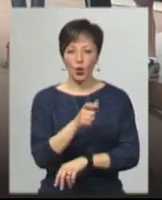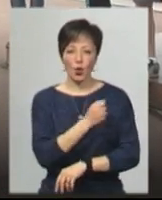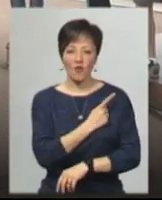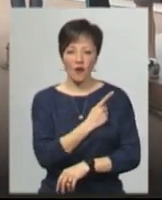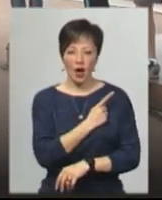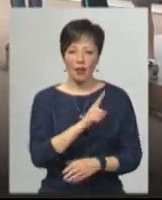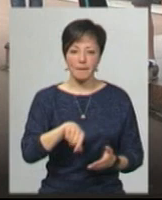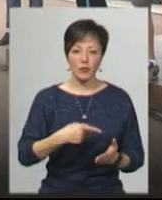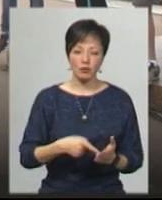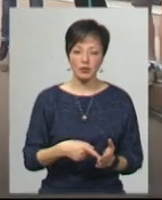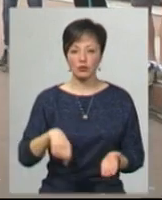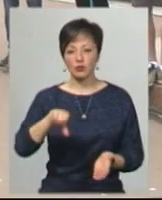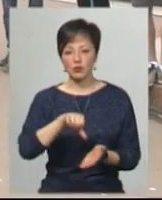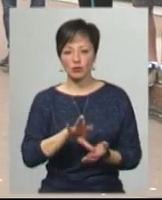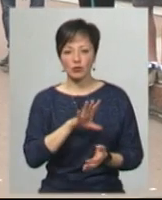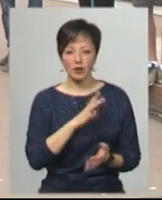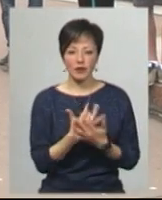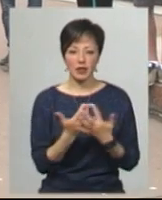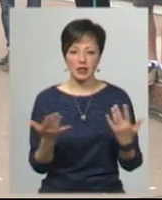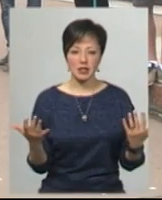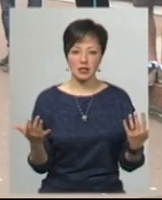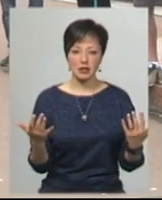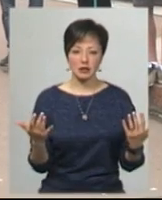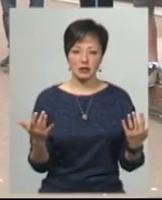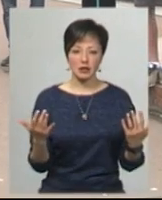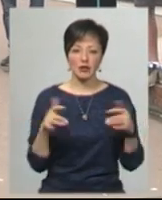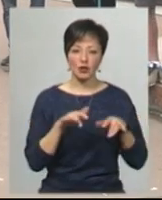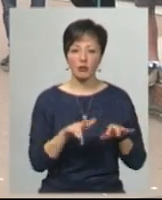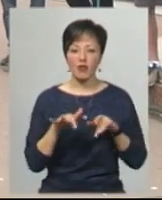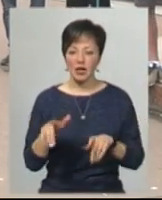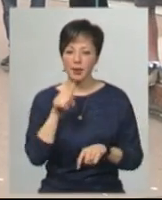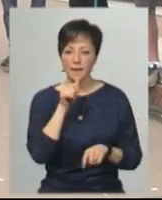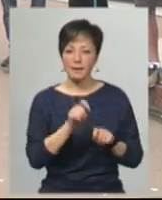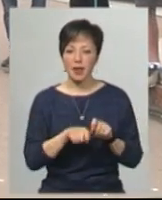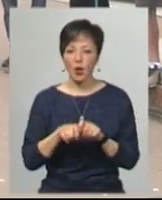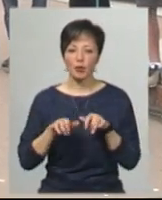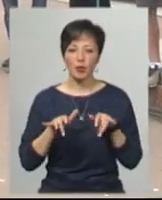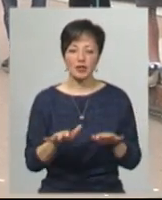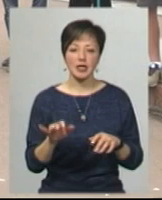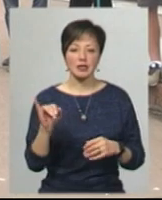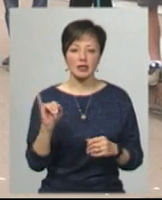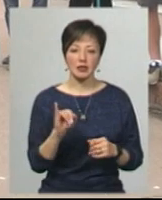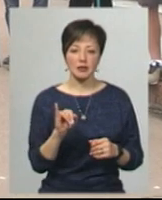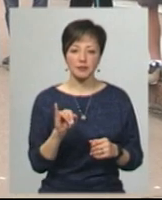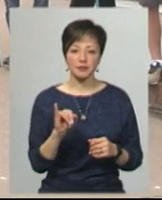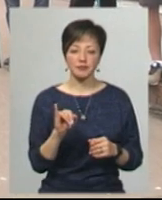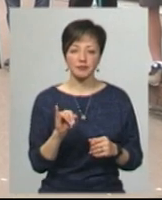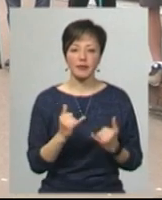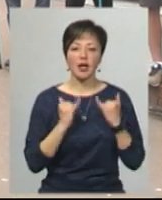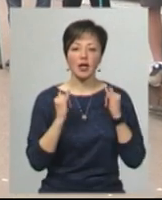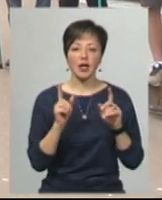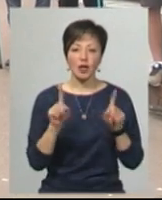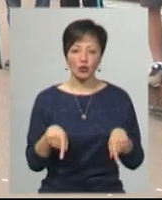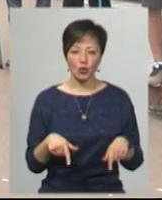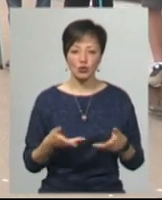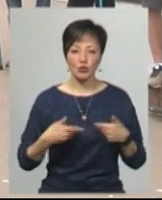місту, приймали участь в тих всяких, які відбувалися в пілотних процесах, ось для того, щоб